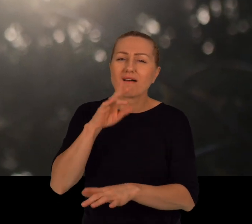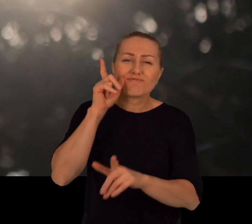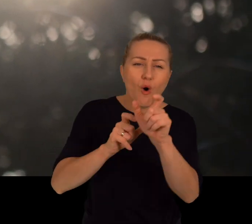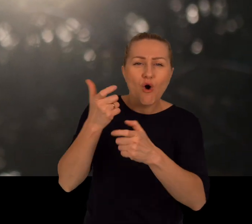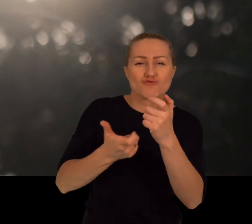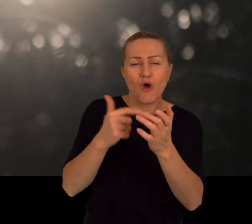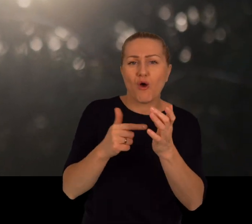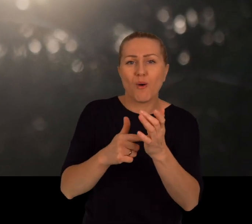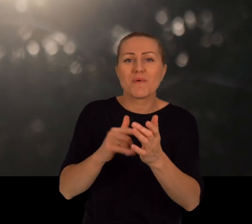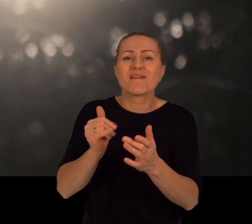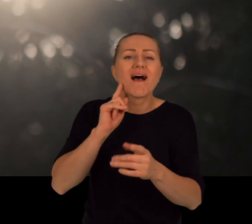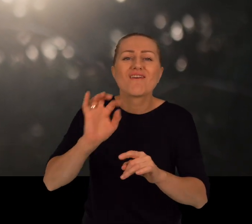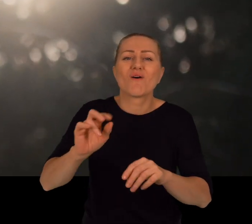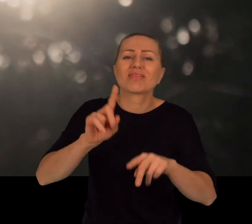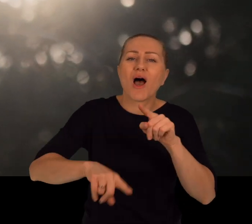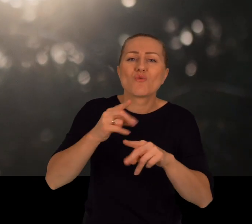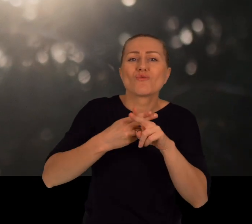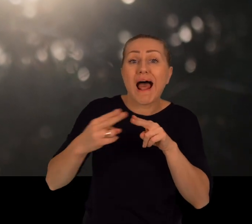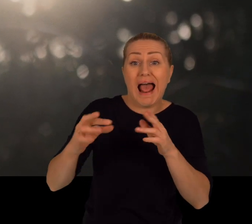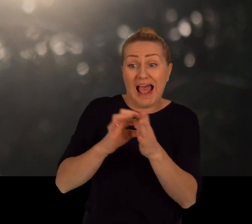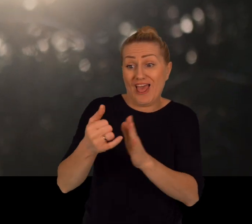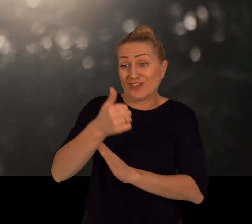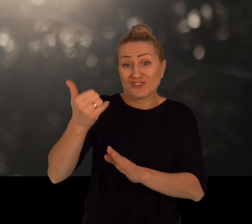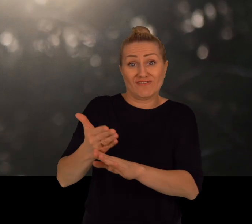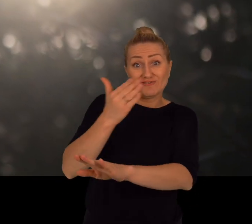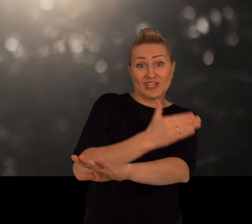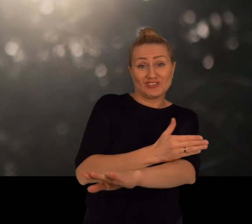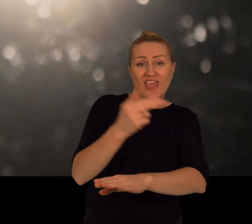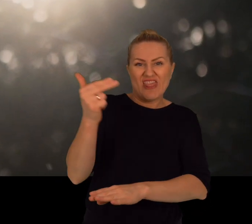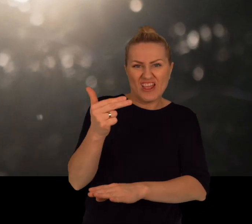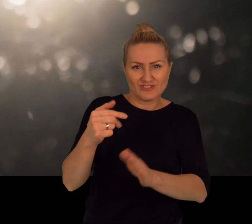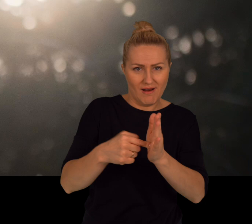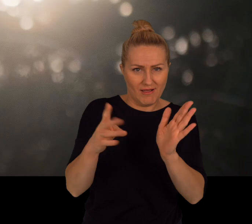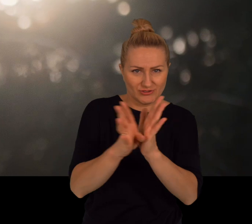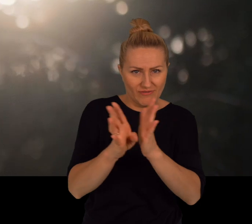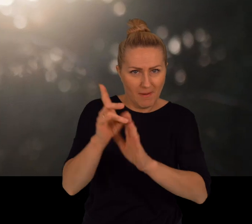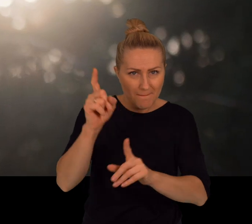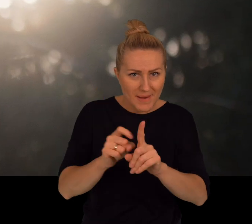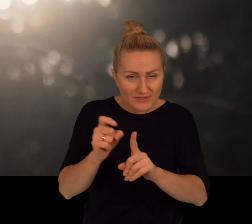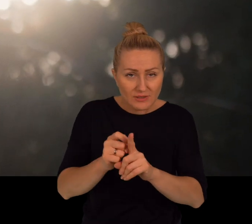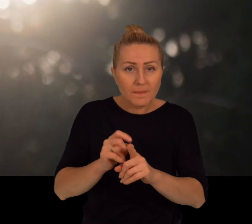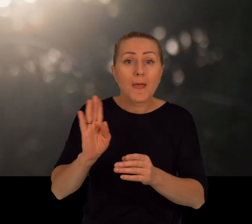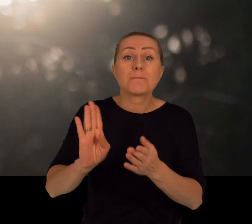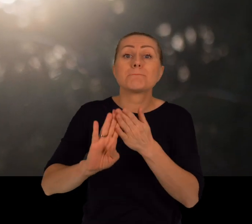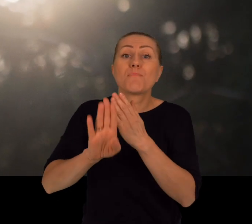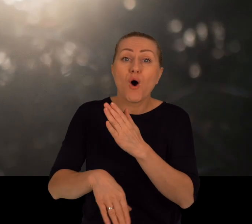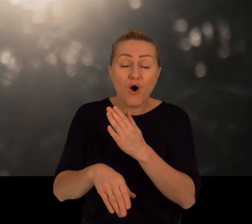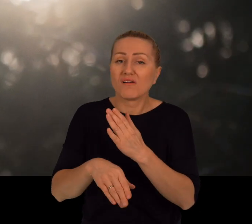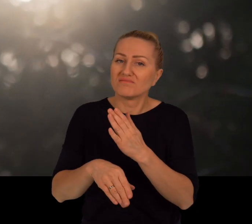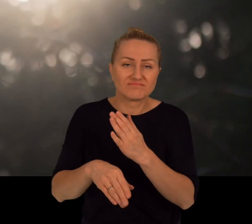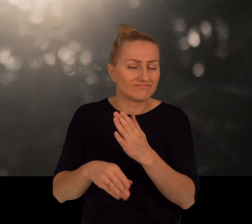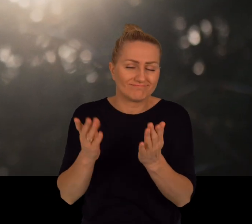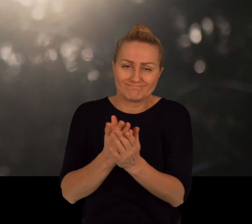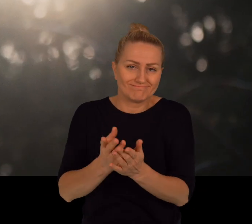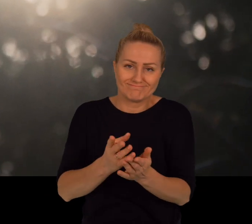dzikim. Świt wcześniej, w niedzielę, 19 października. I już potem nigdy takich